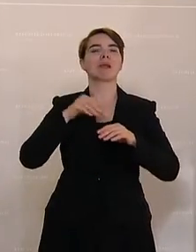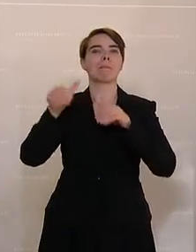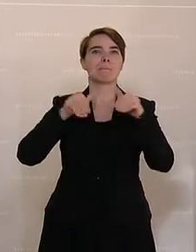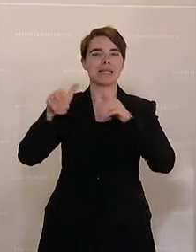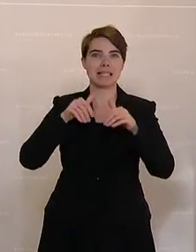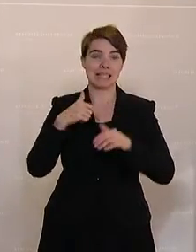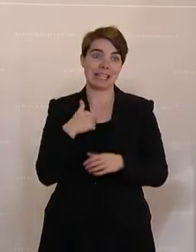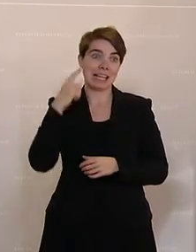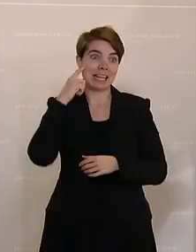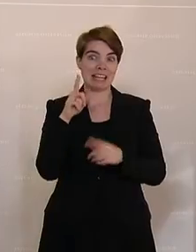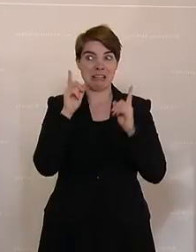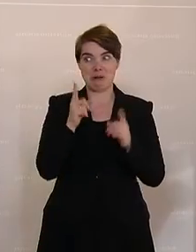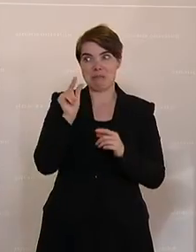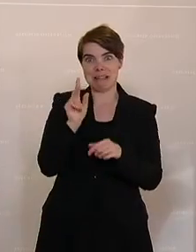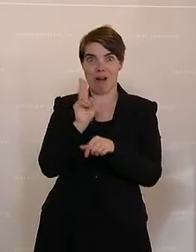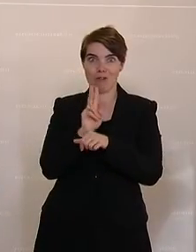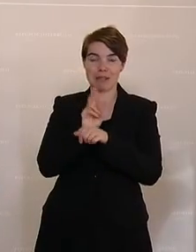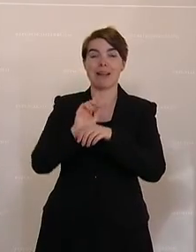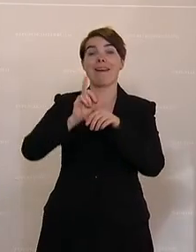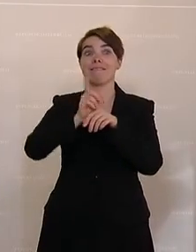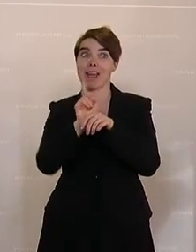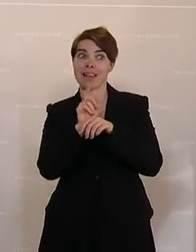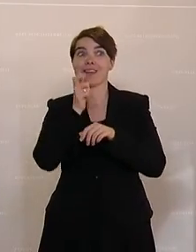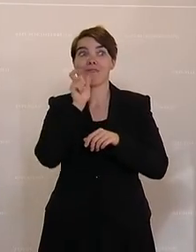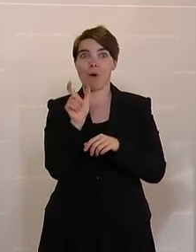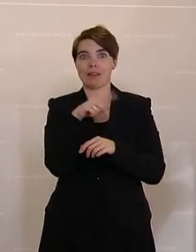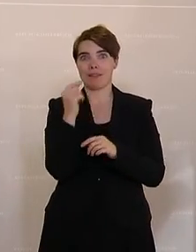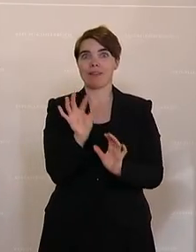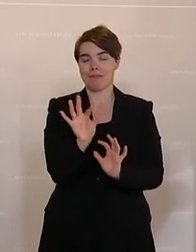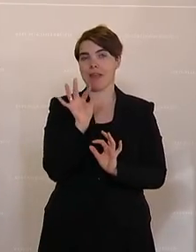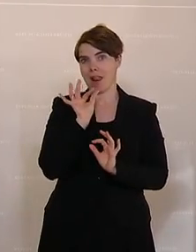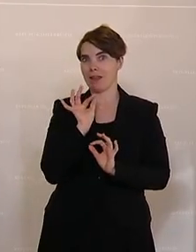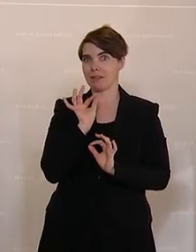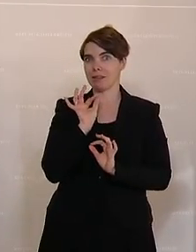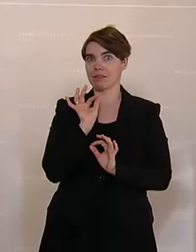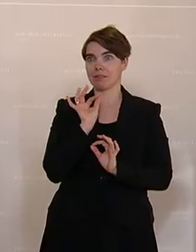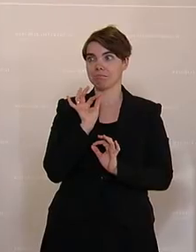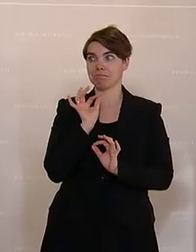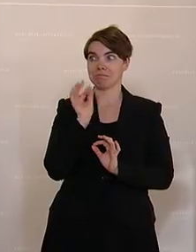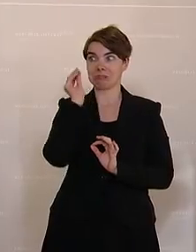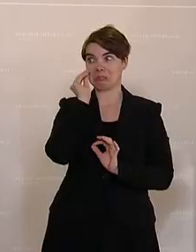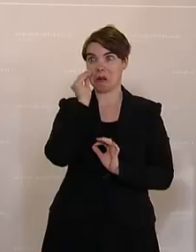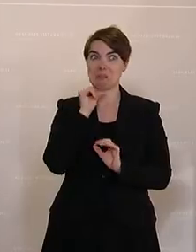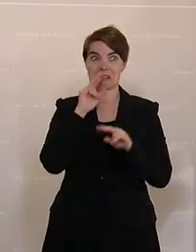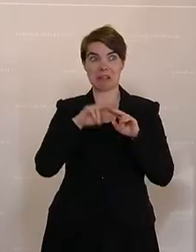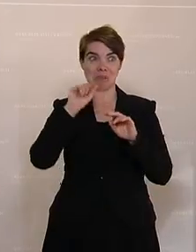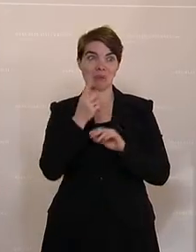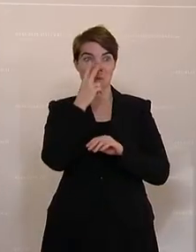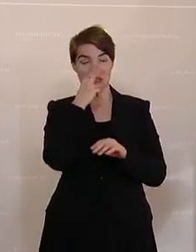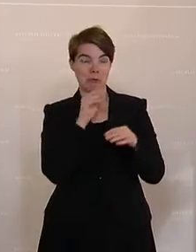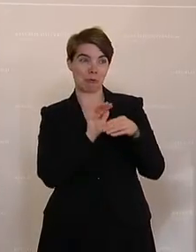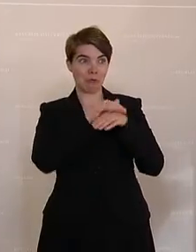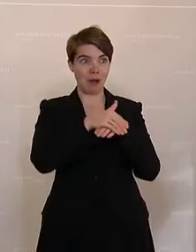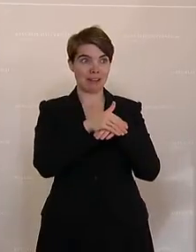ich finde, wir sollten ein bisschen darauf achten, welche Worte wir wählen, weil ich glaube nicht, wenn man besonders unfreundlich ist, dass man kämpferischer